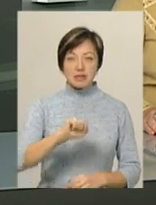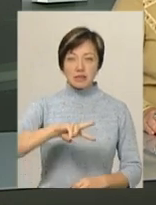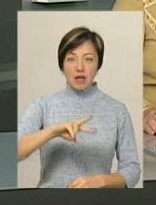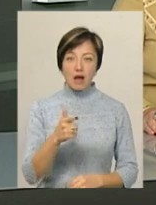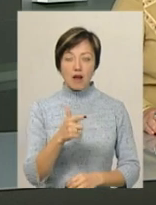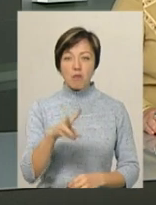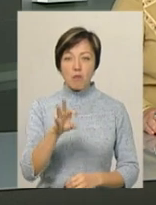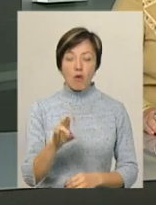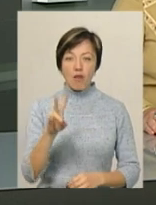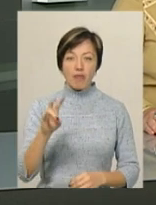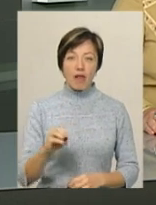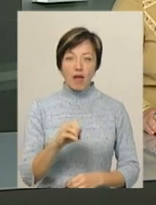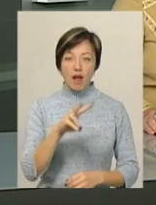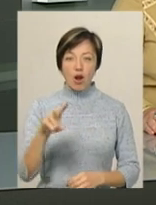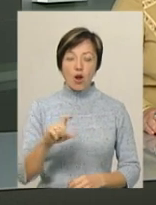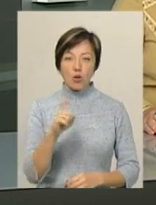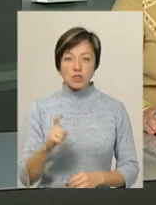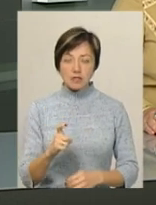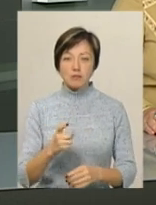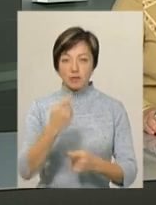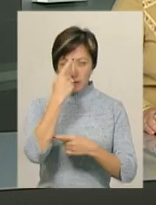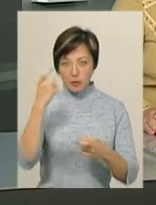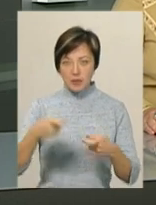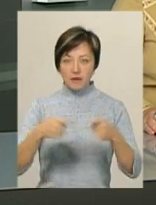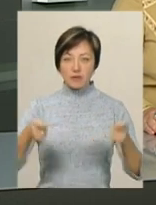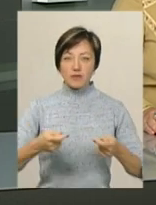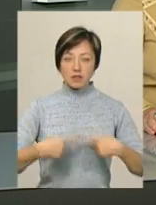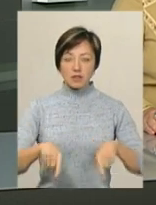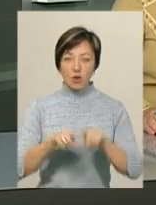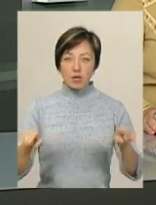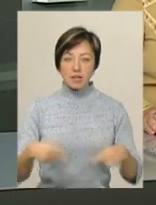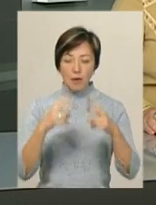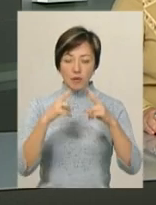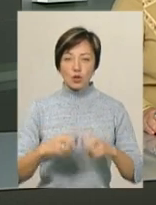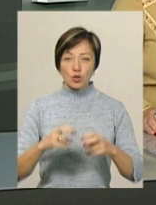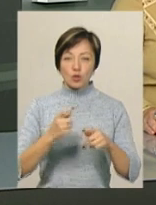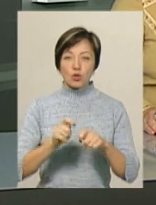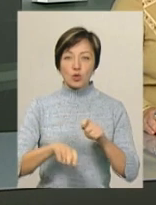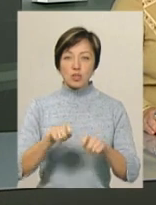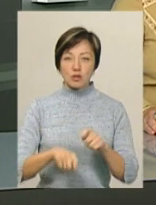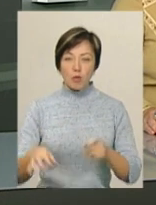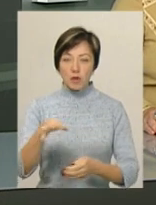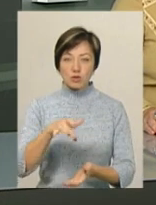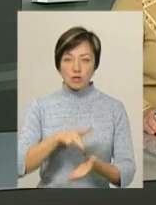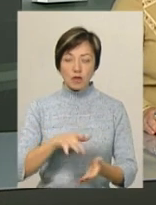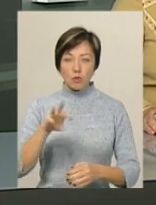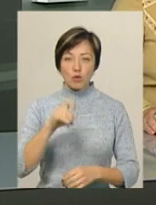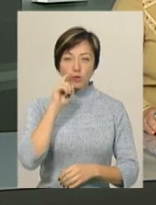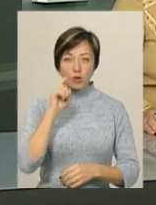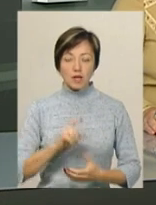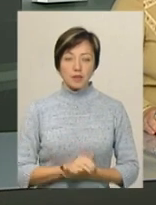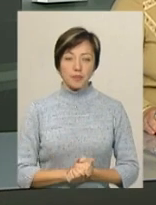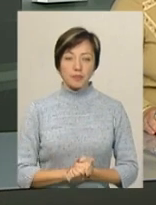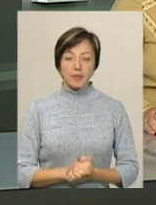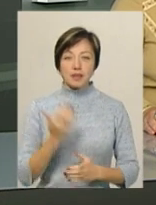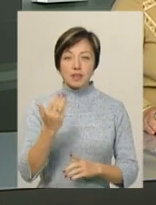Про це нам сьогодні повідомила завідуюча відділенням організації епідеміологічних досліджень обласного лабораторного центру МОЗ України Тетяна Федак.